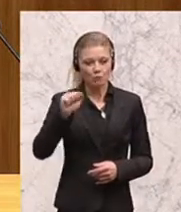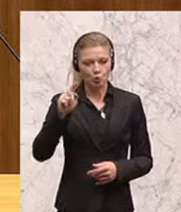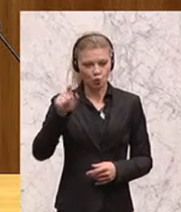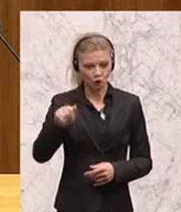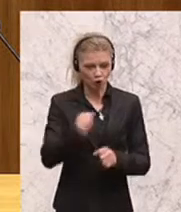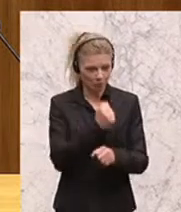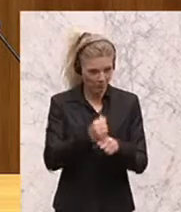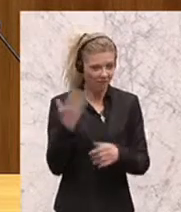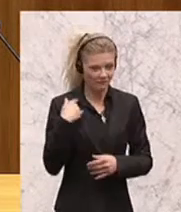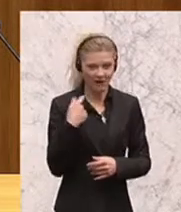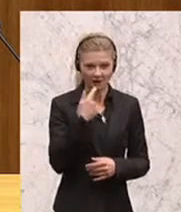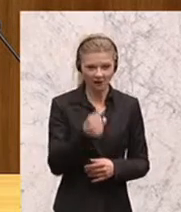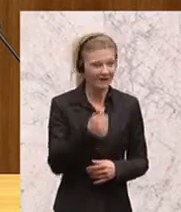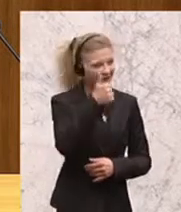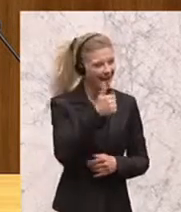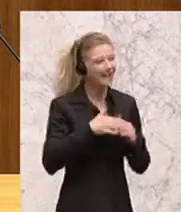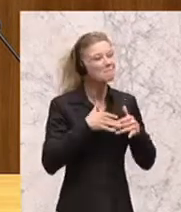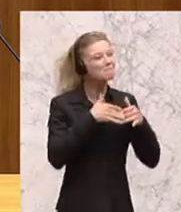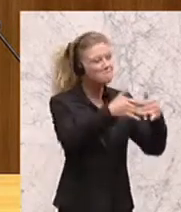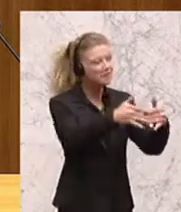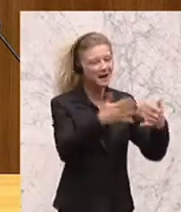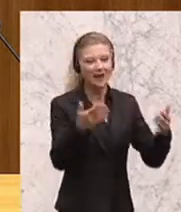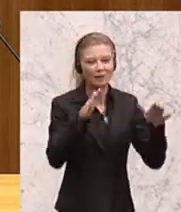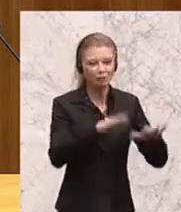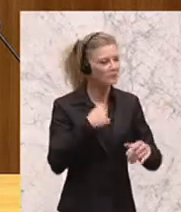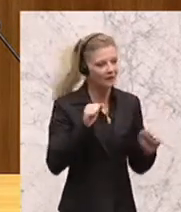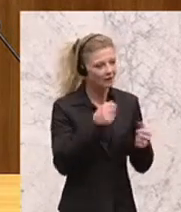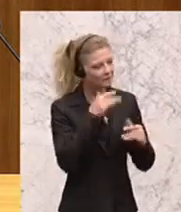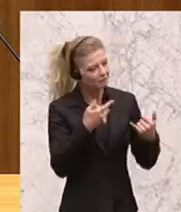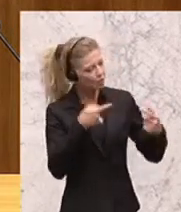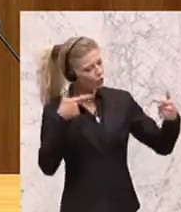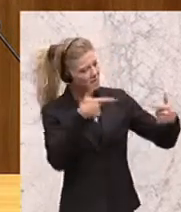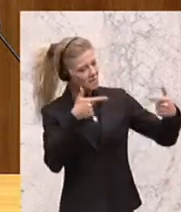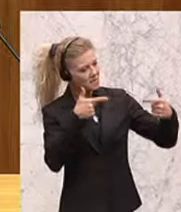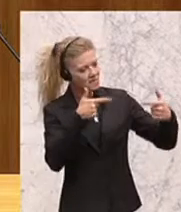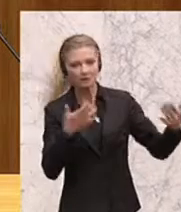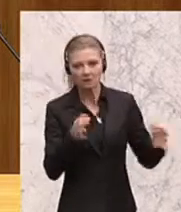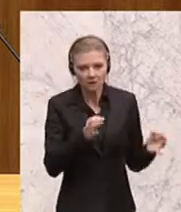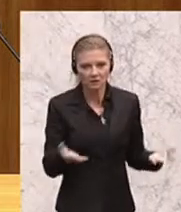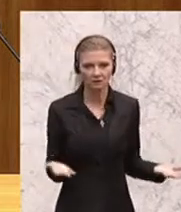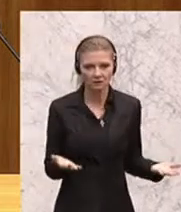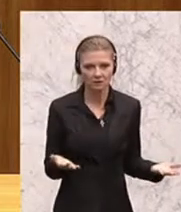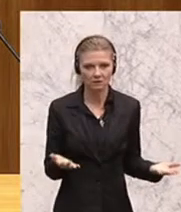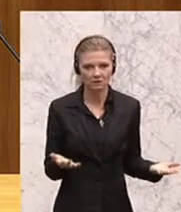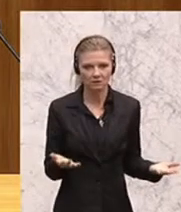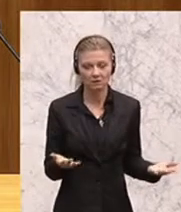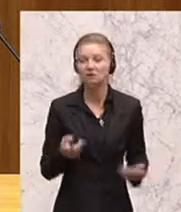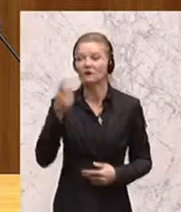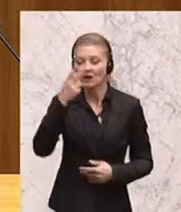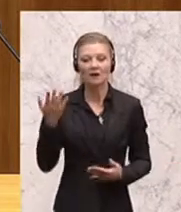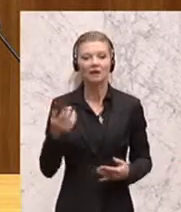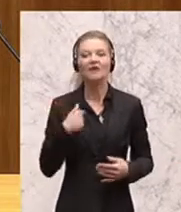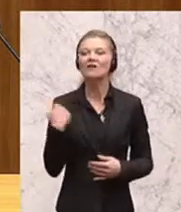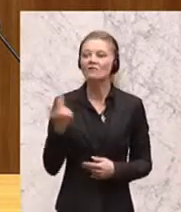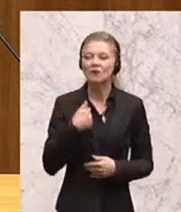Milliarde Muslime in einem permanenten Kriegszustand leben. Natürlich nicht. Das geht auch nicht. Man muss hier versuchen, mit den Muslimen, die